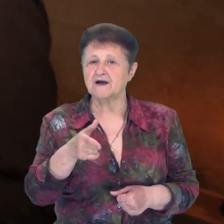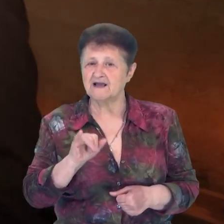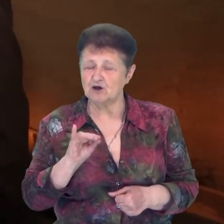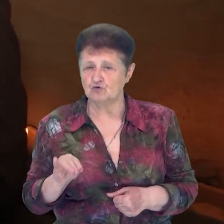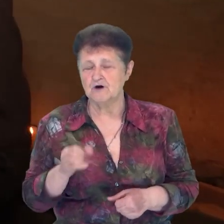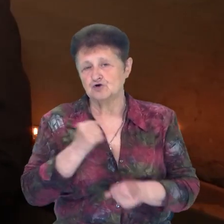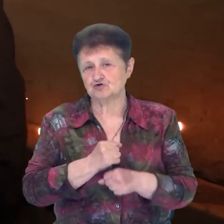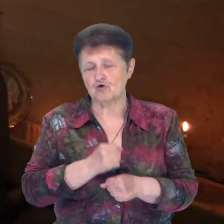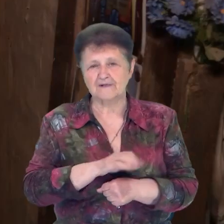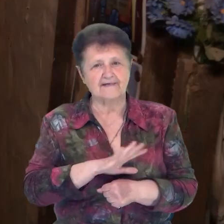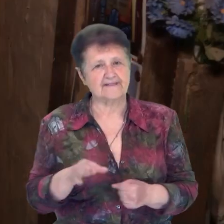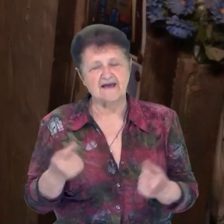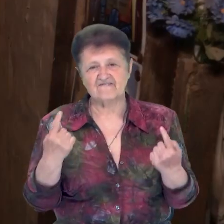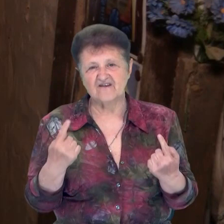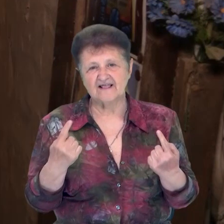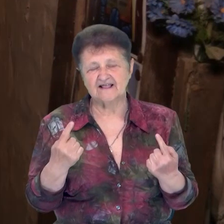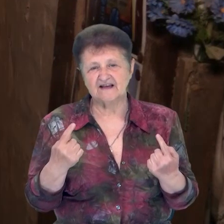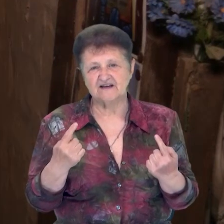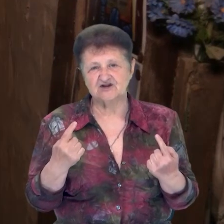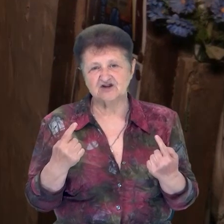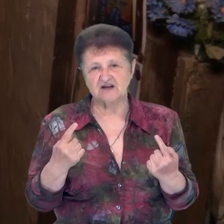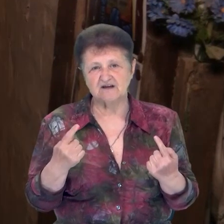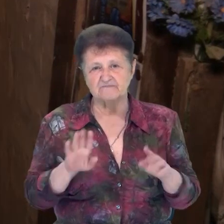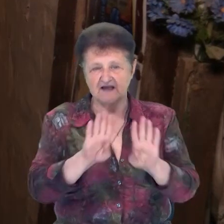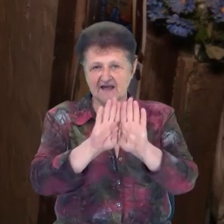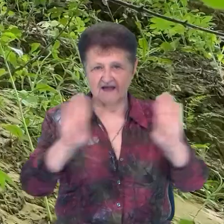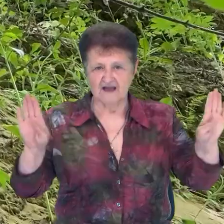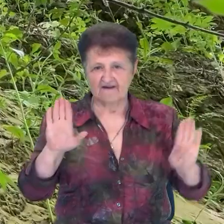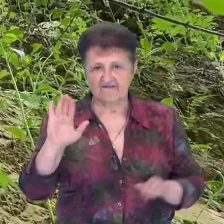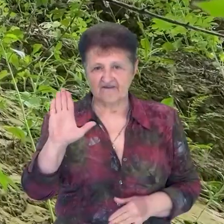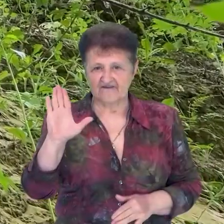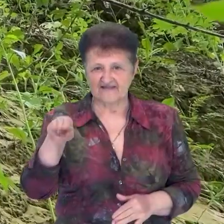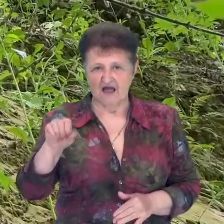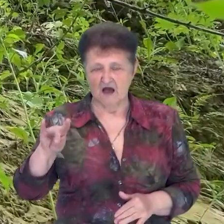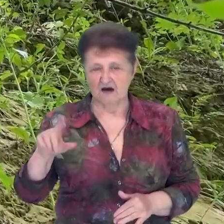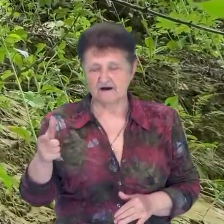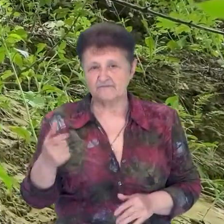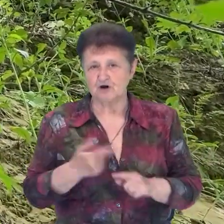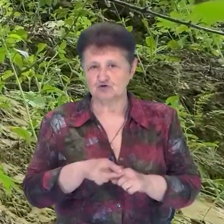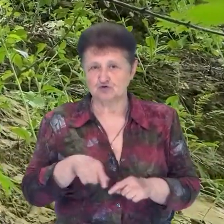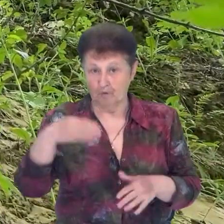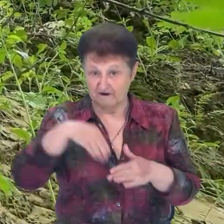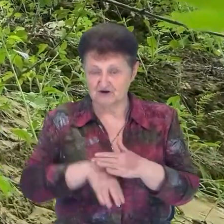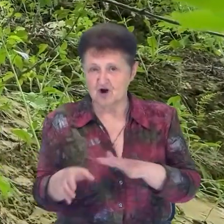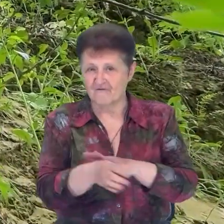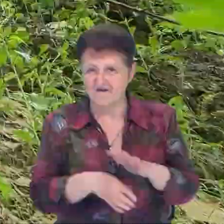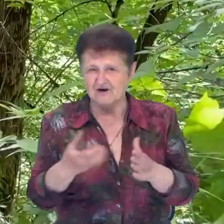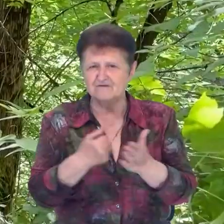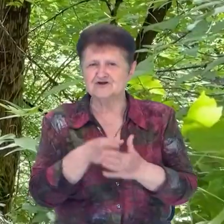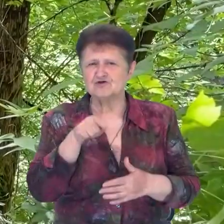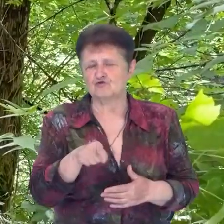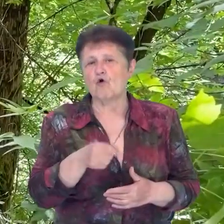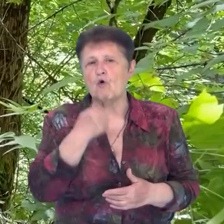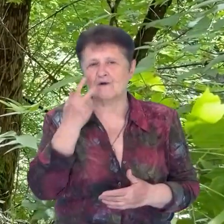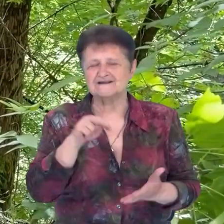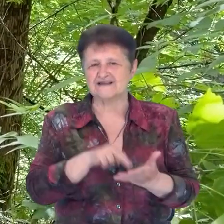зроблена невеличка вівтарна частина». Цю печеру В'ячеслав викопав ще до того, як став священником.